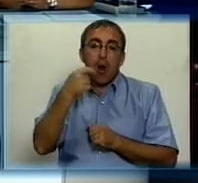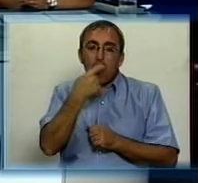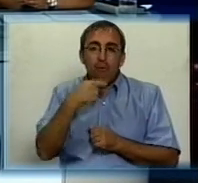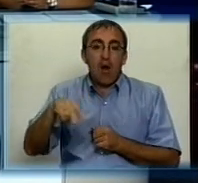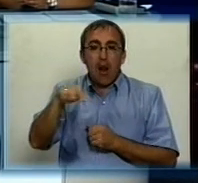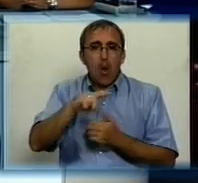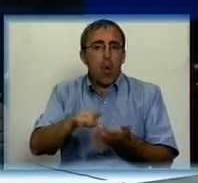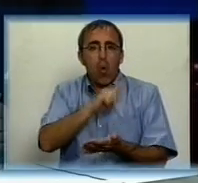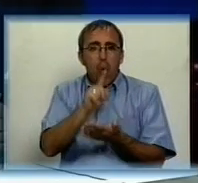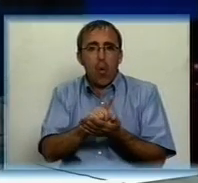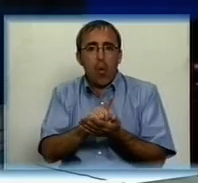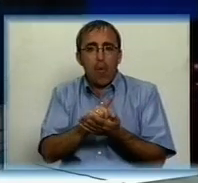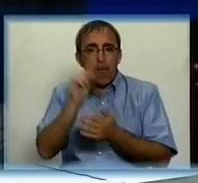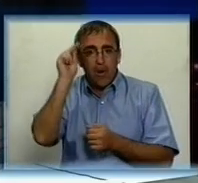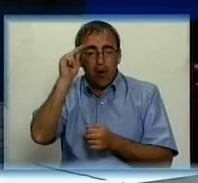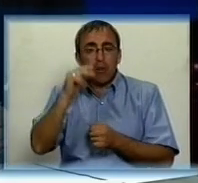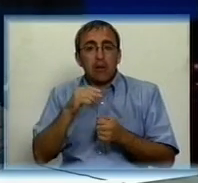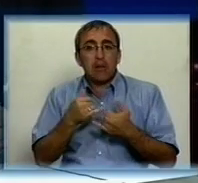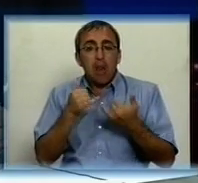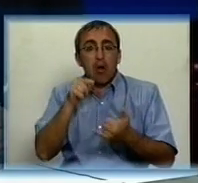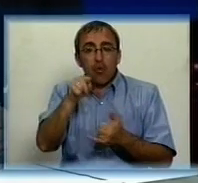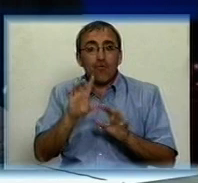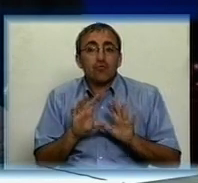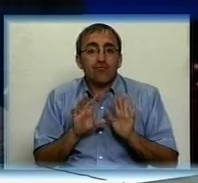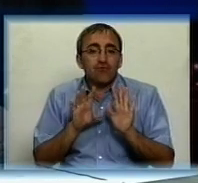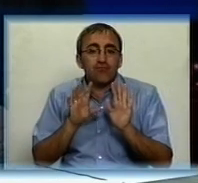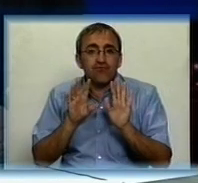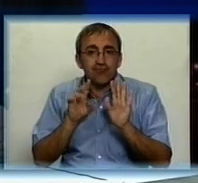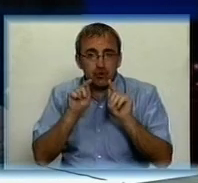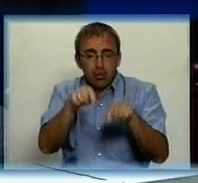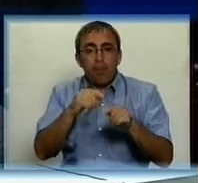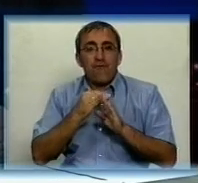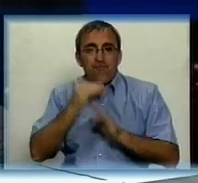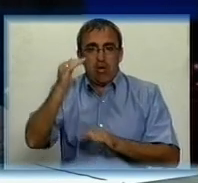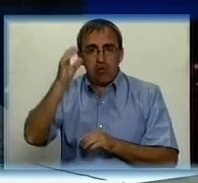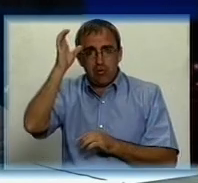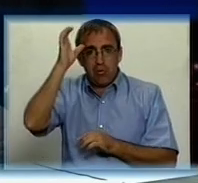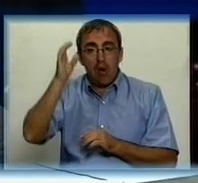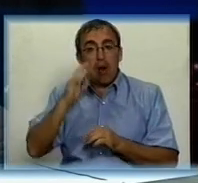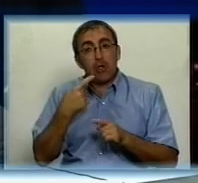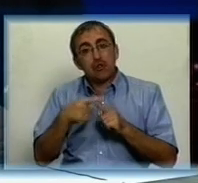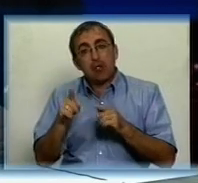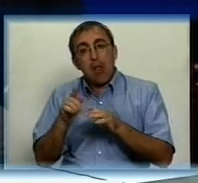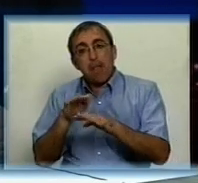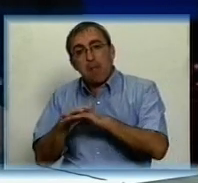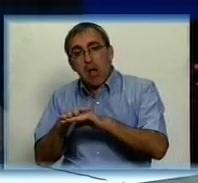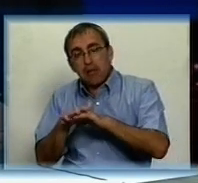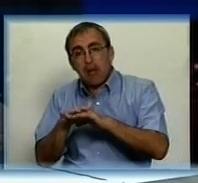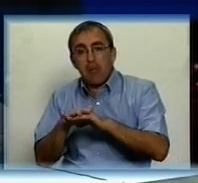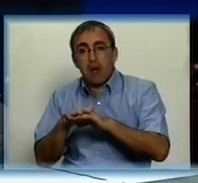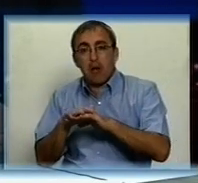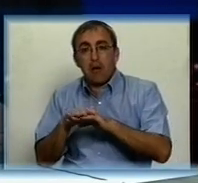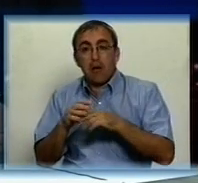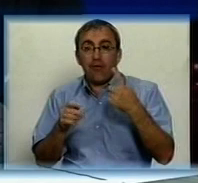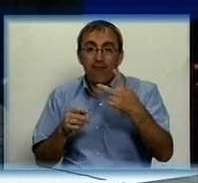обов'язковий предмет для того, щоб вступити в вищий, як історія України, чи математика. Ці три предмети, ну,